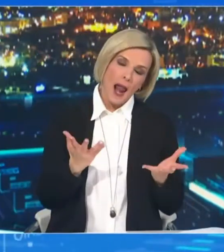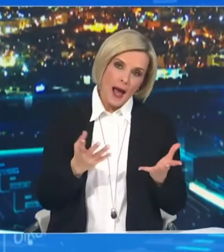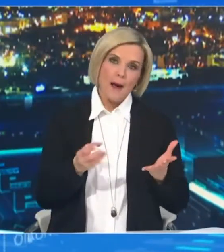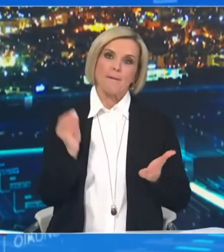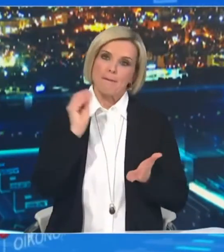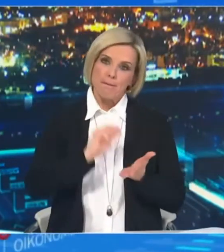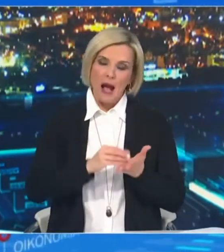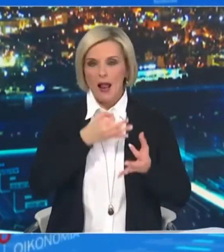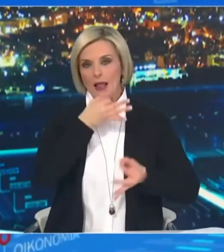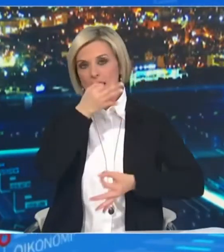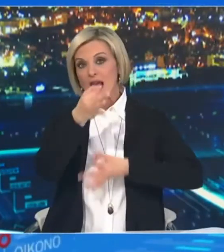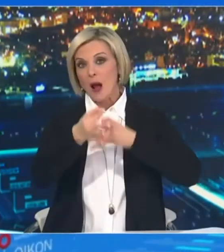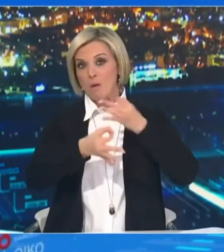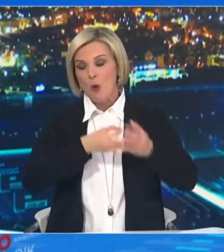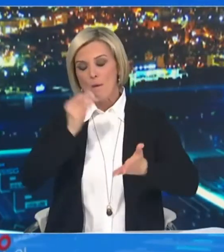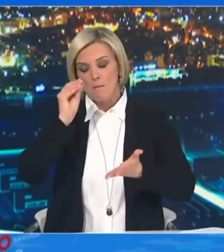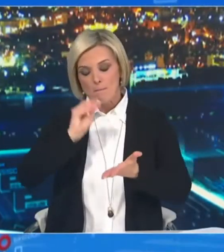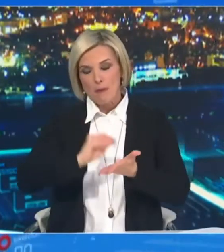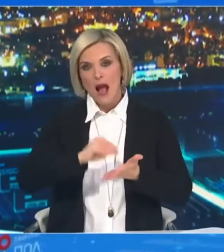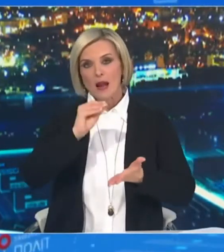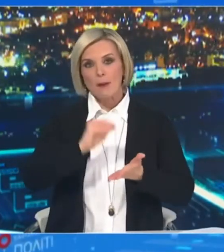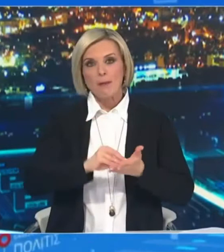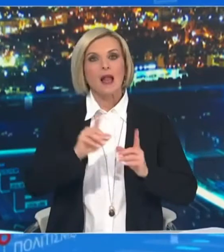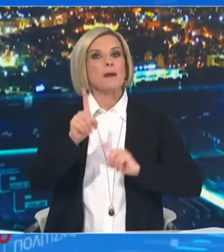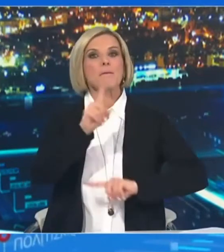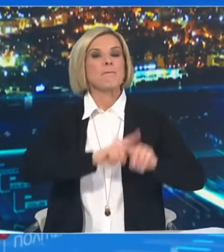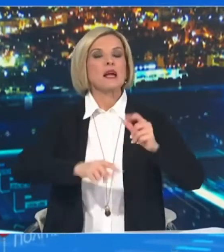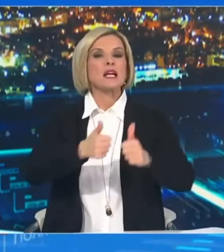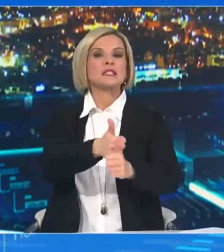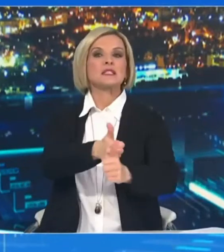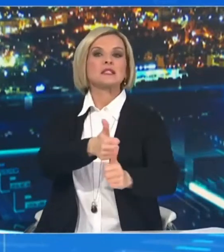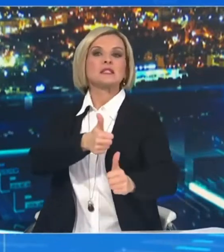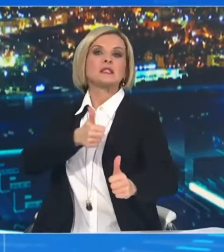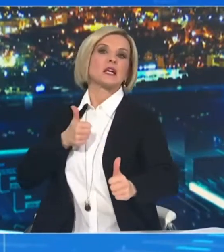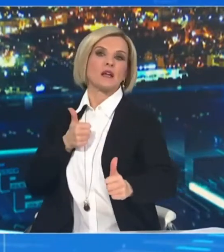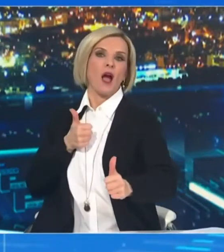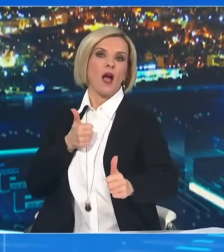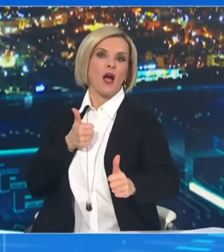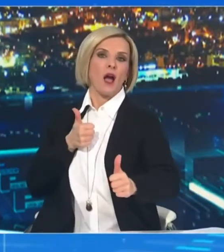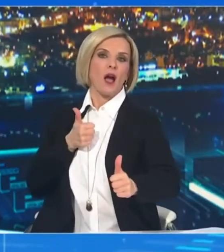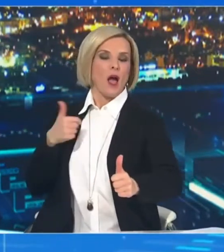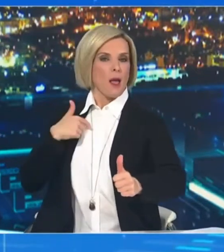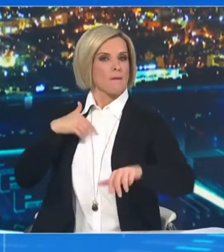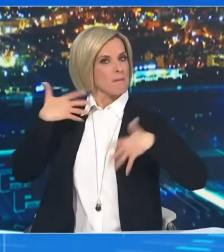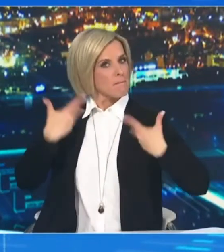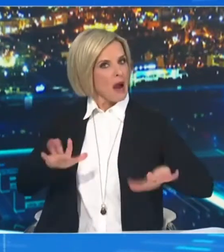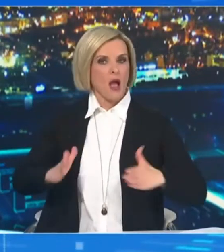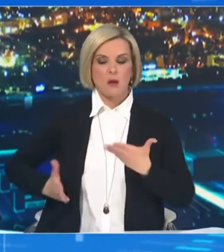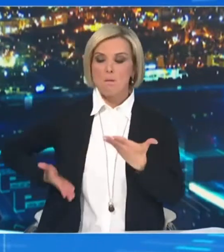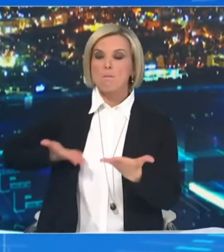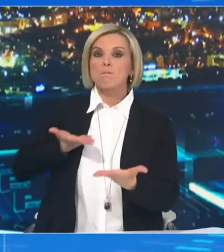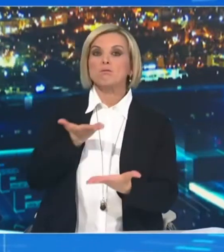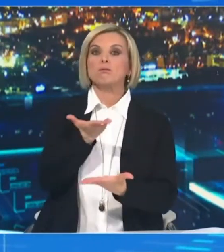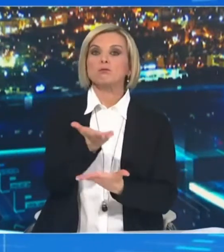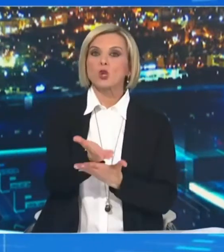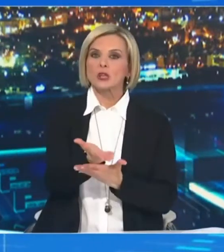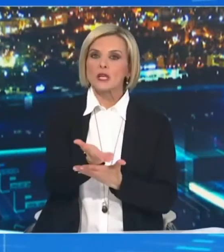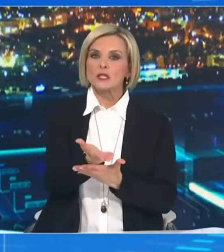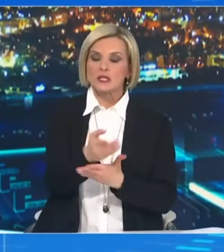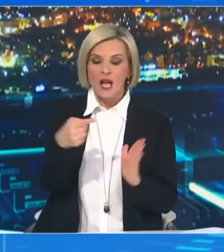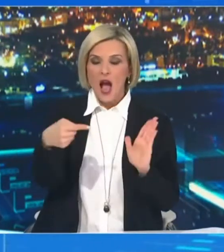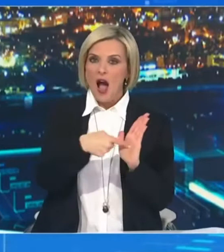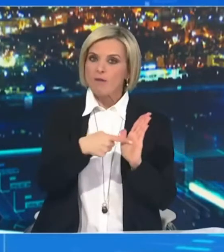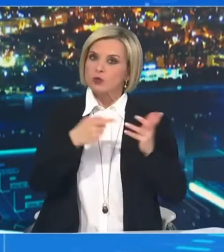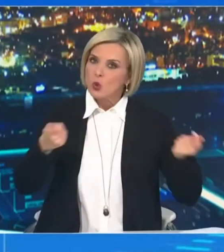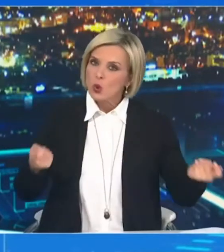να παριθμίσω αυτή την σειρά με την οποία έχει προταθεί και έχει εφαρμοστεί σε ένα σημαντικό